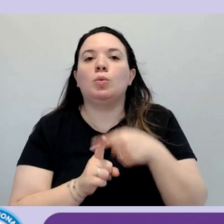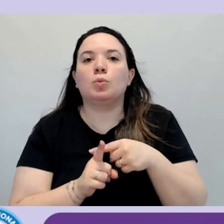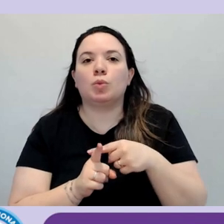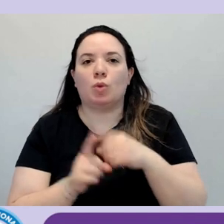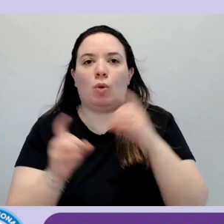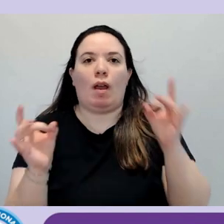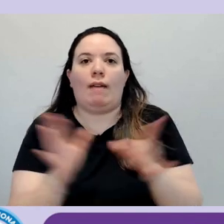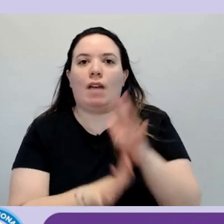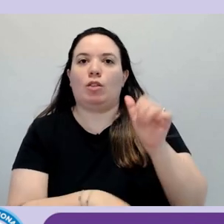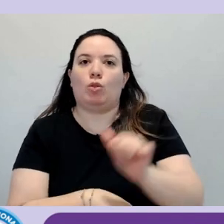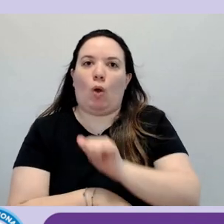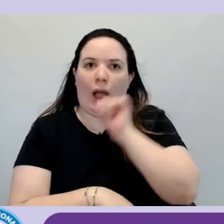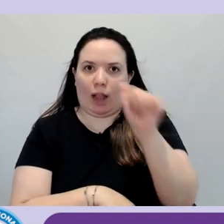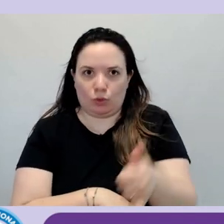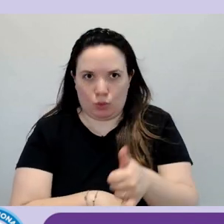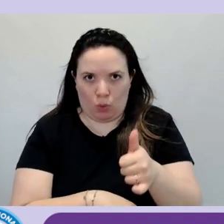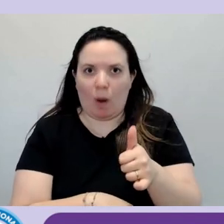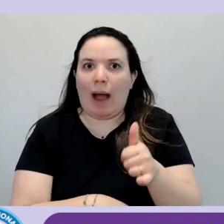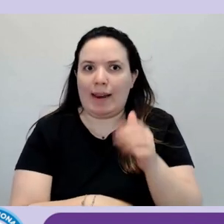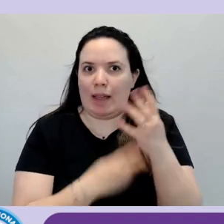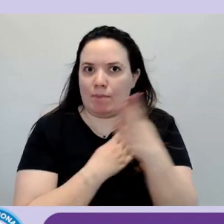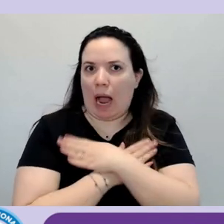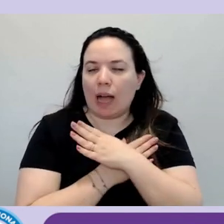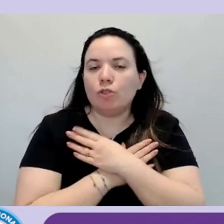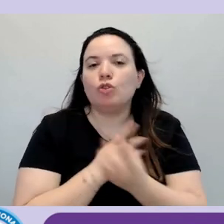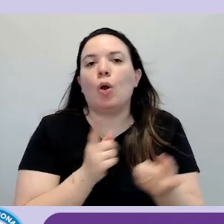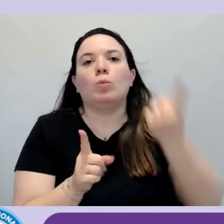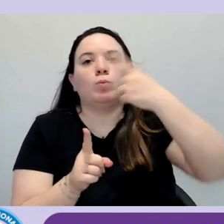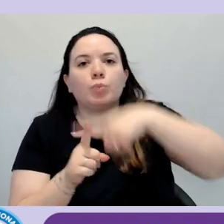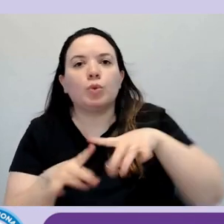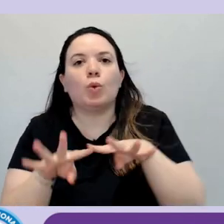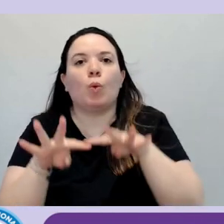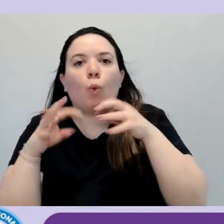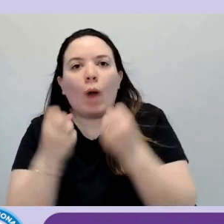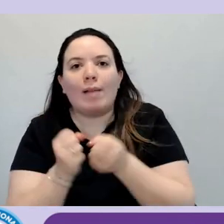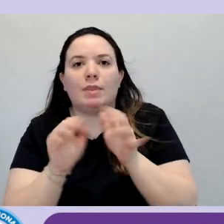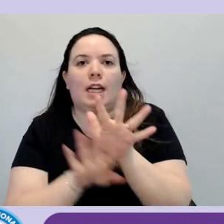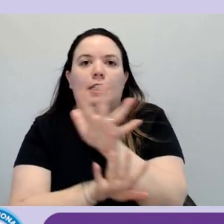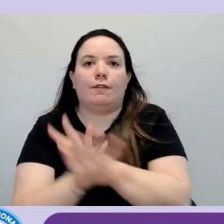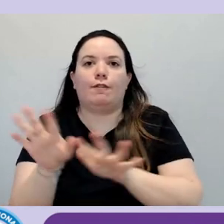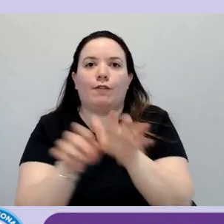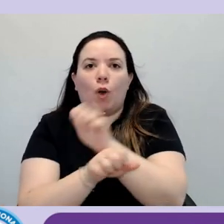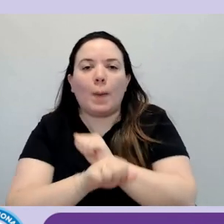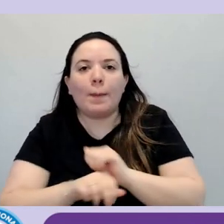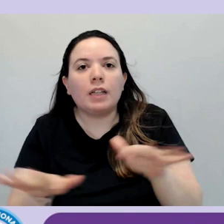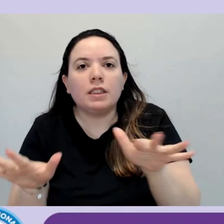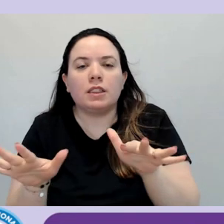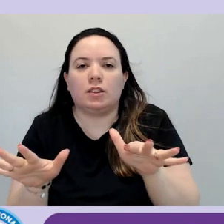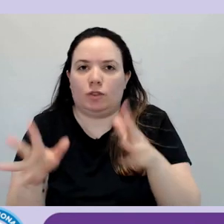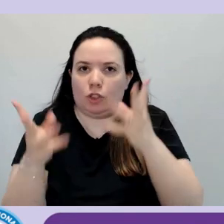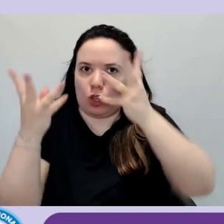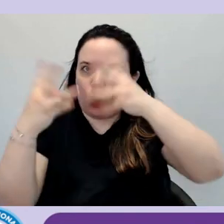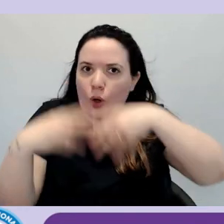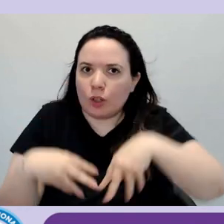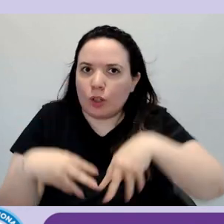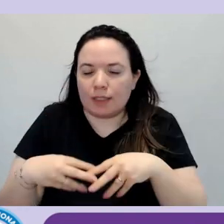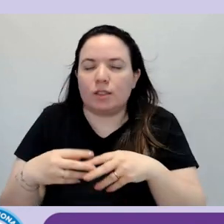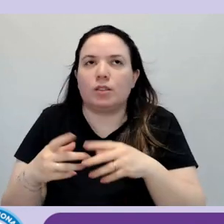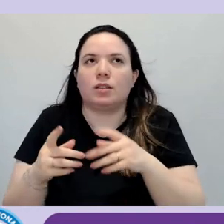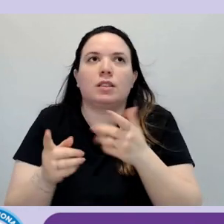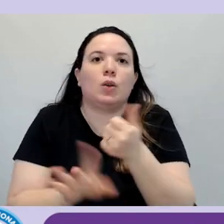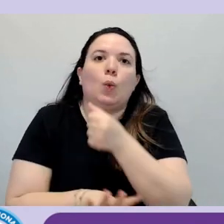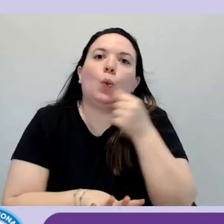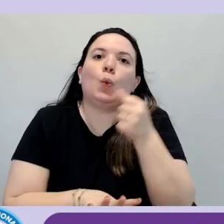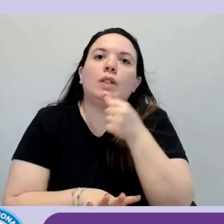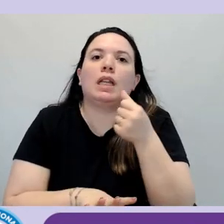organizziamo eh webinar che informativi che siano diciamo eh utili per